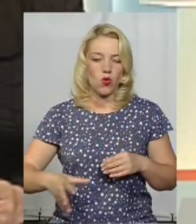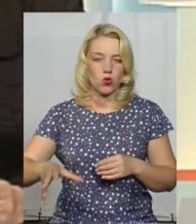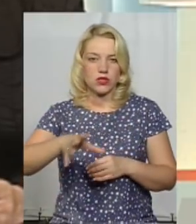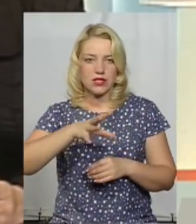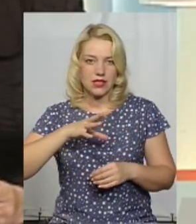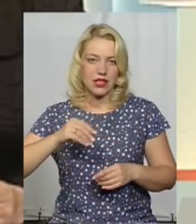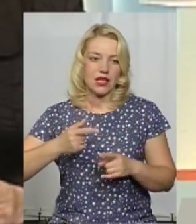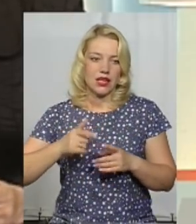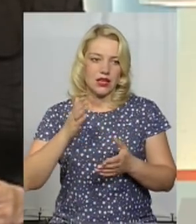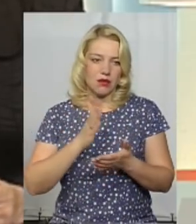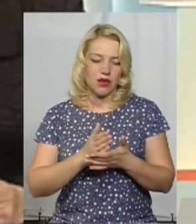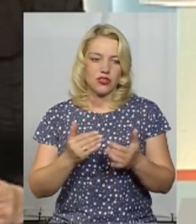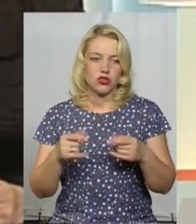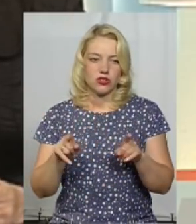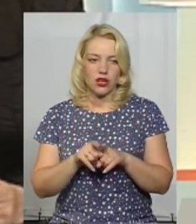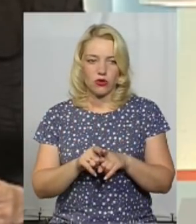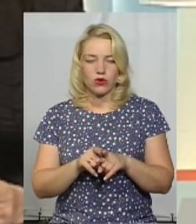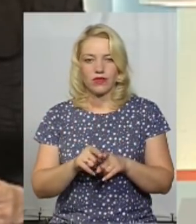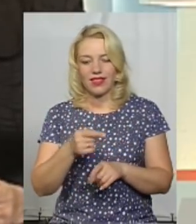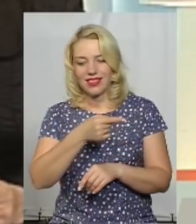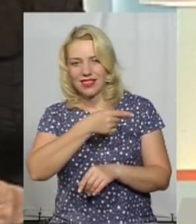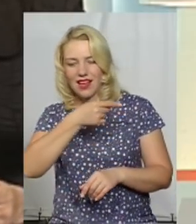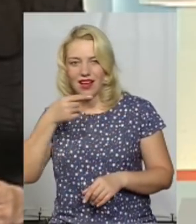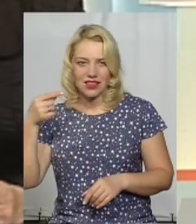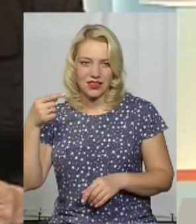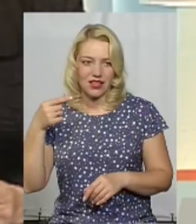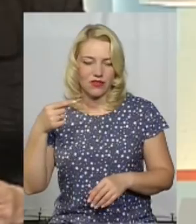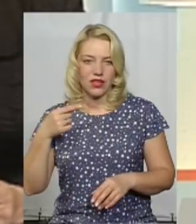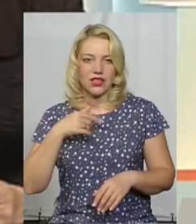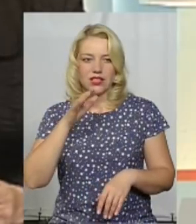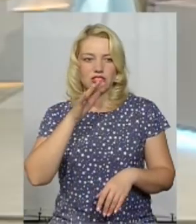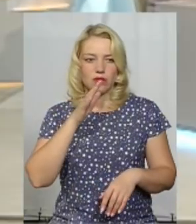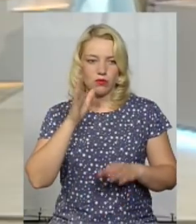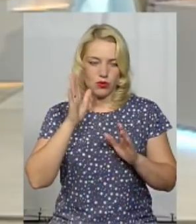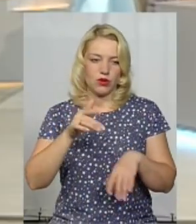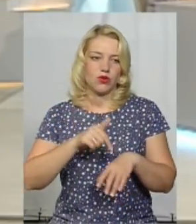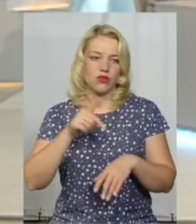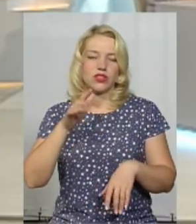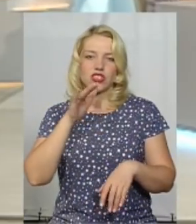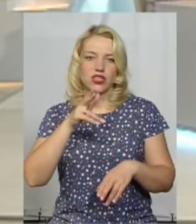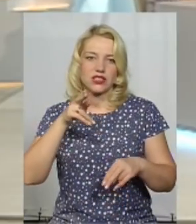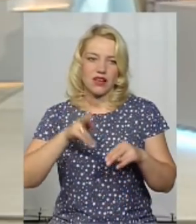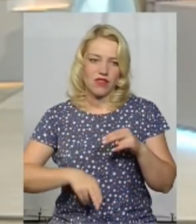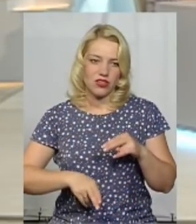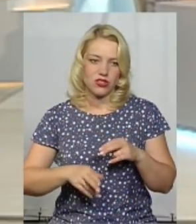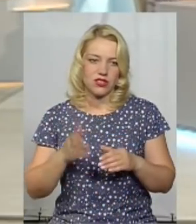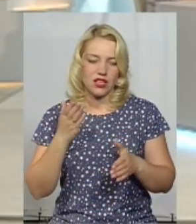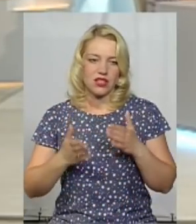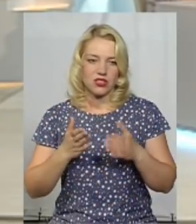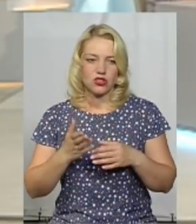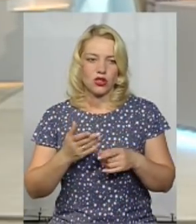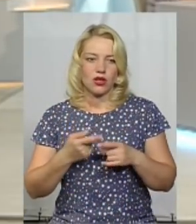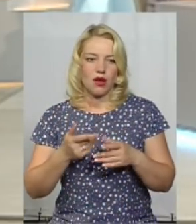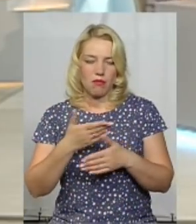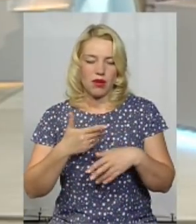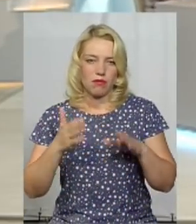маючи сьогодні таку купу негативу, ми однозначно будемо реагувати. Якщо є, ми